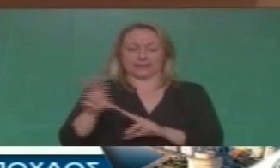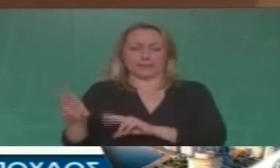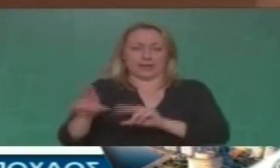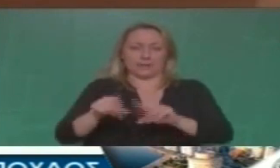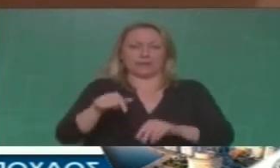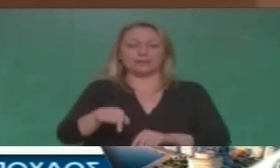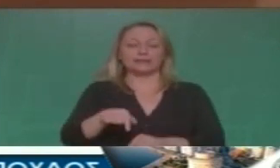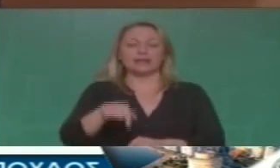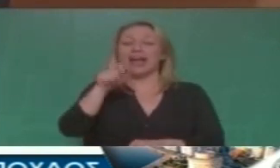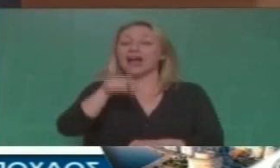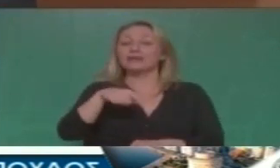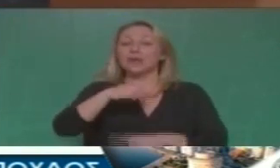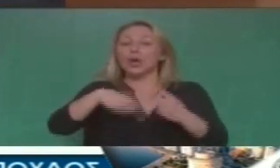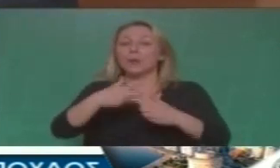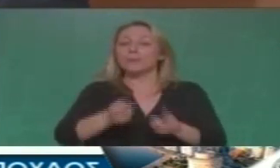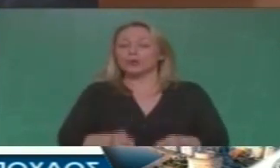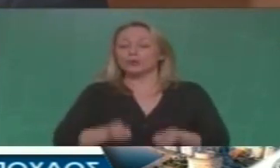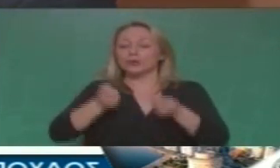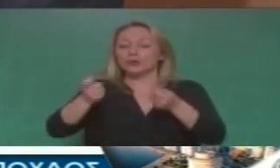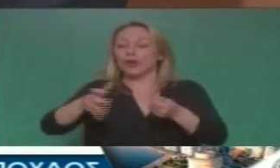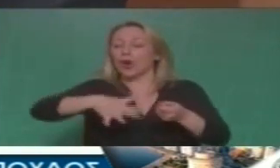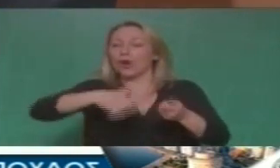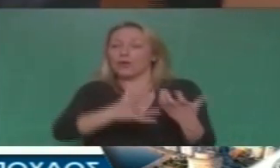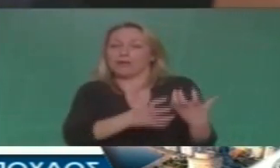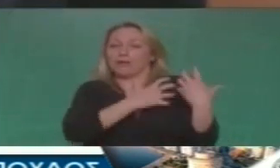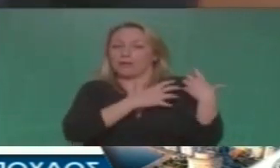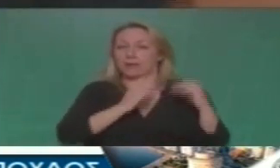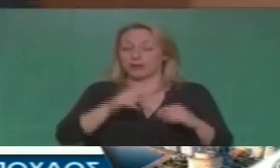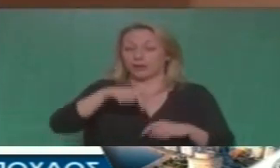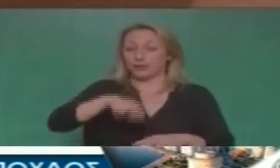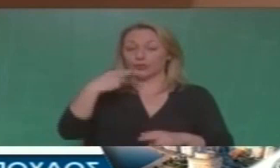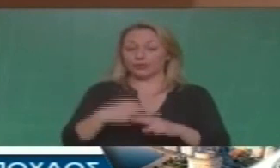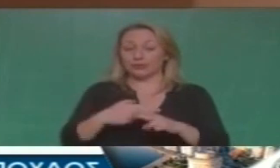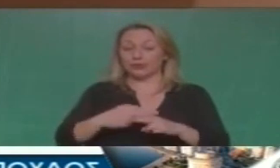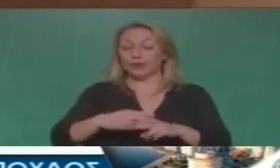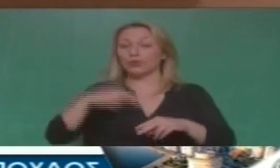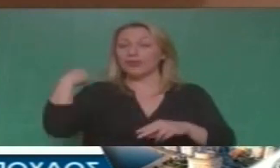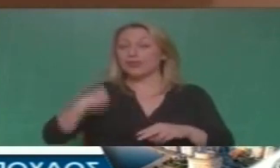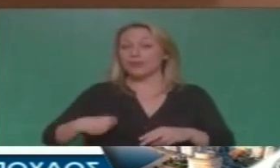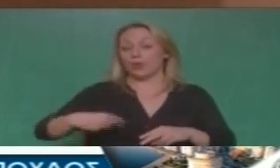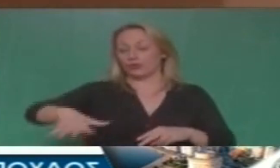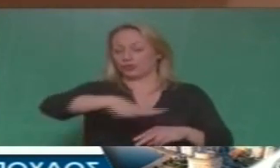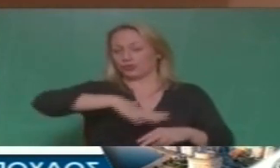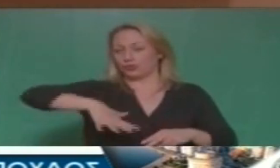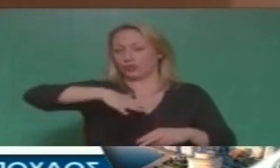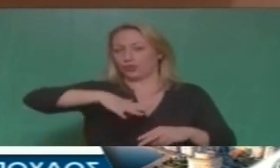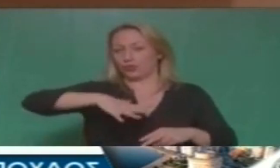είναι σε ποιον δίνεται ένας χώρος και μάλιστα τόσο σημαντικός δημόσιος χώρος και γιατί του δίνεται.